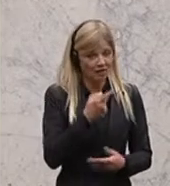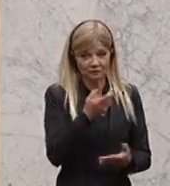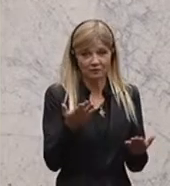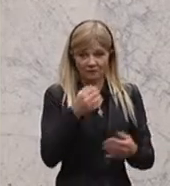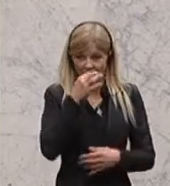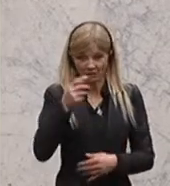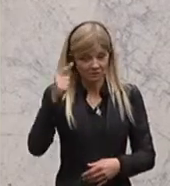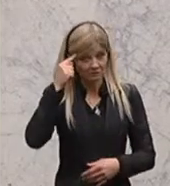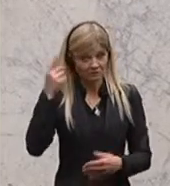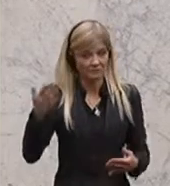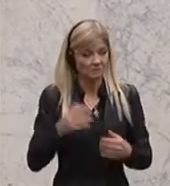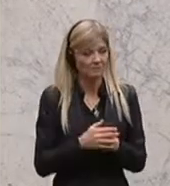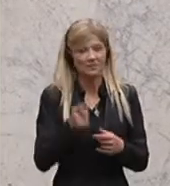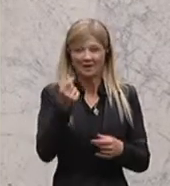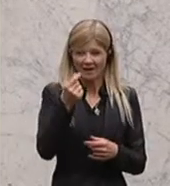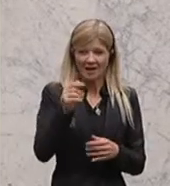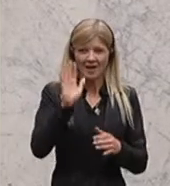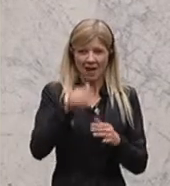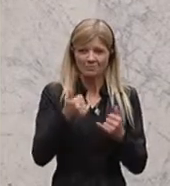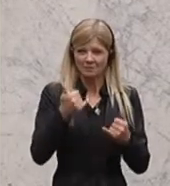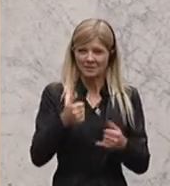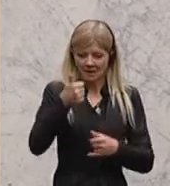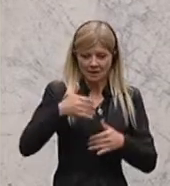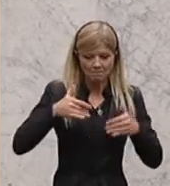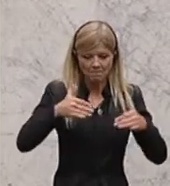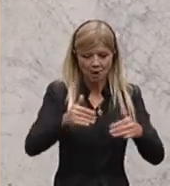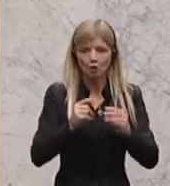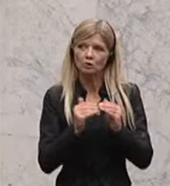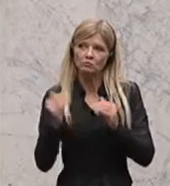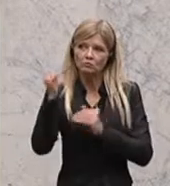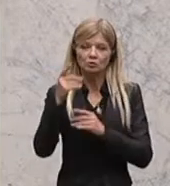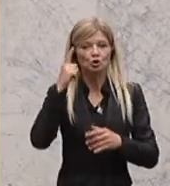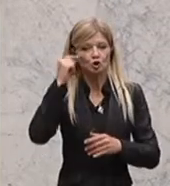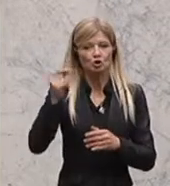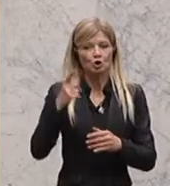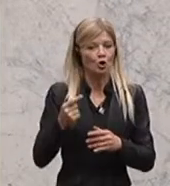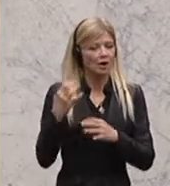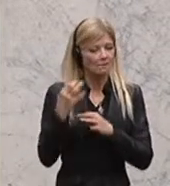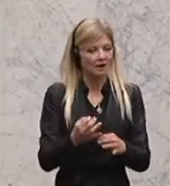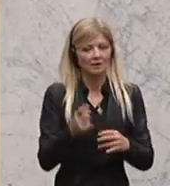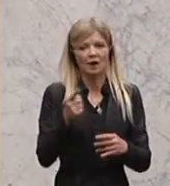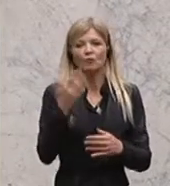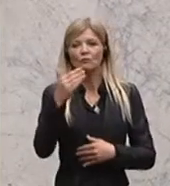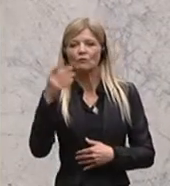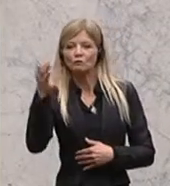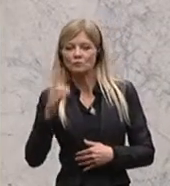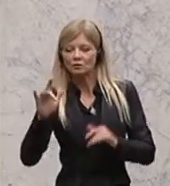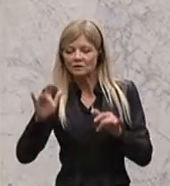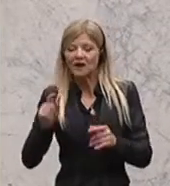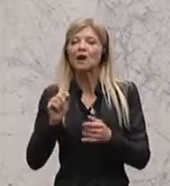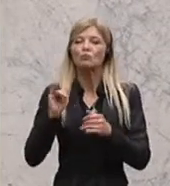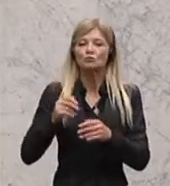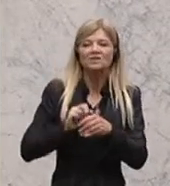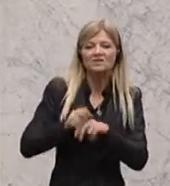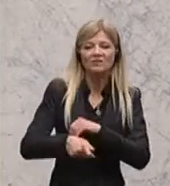Erhöhung Einkommen ab einer Million höherer Steuerbetrag, 55 Prozent, dann zur Verfügung stehen, zweckgewidmet